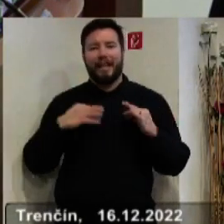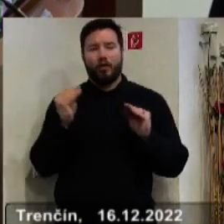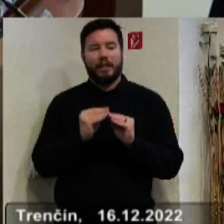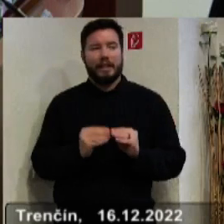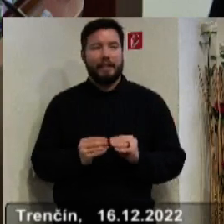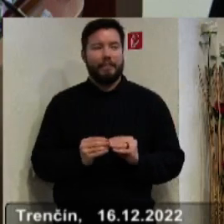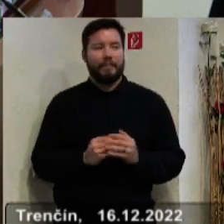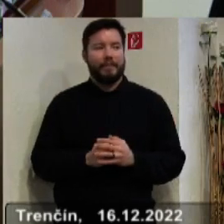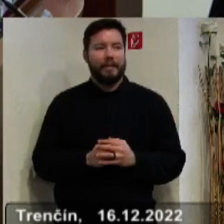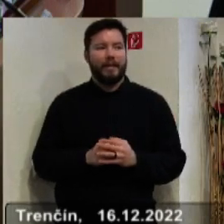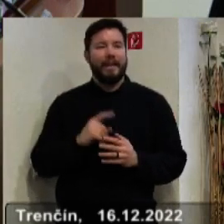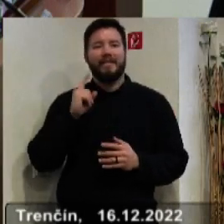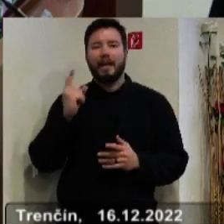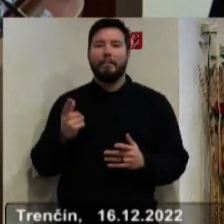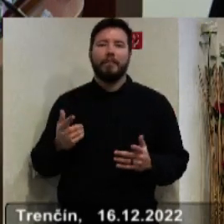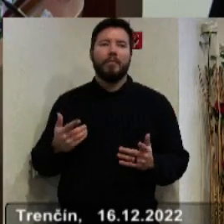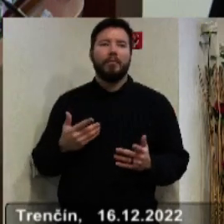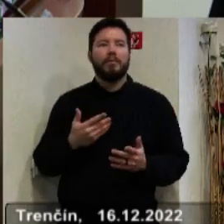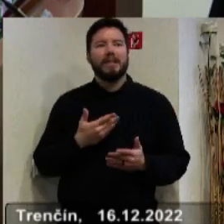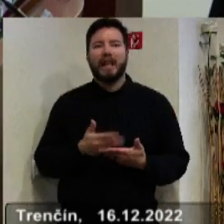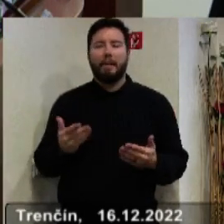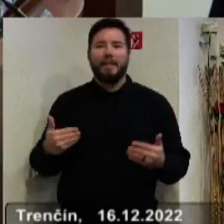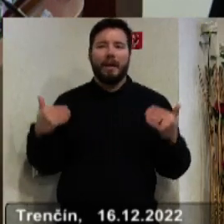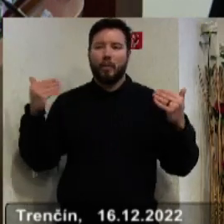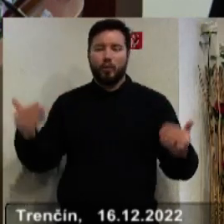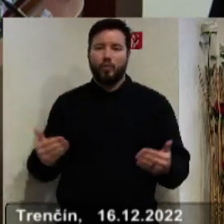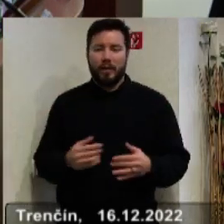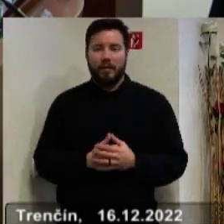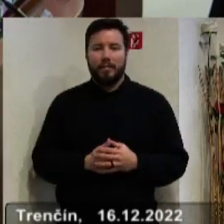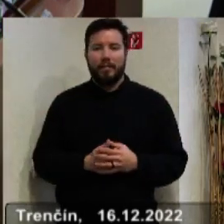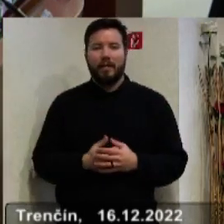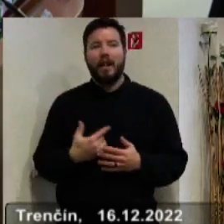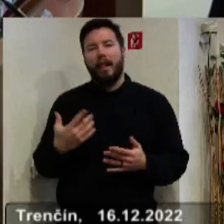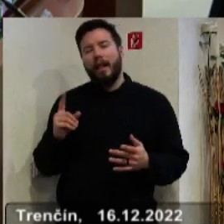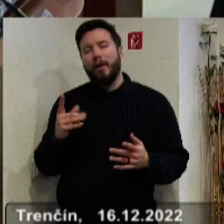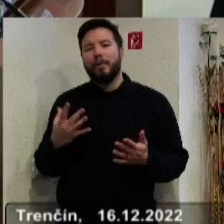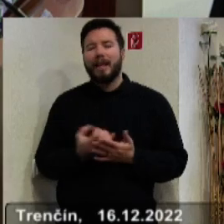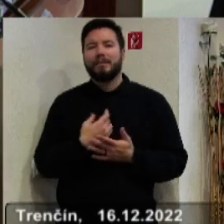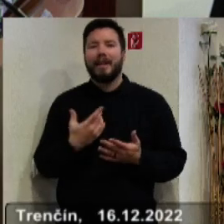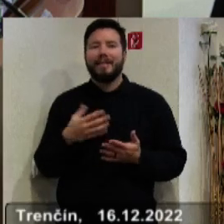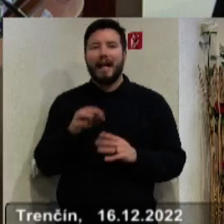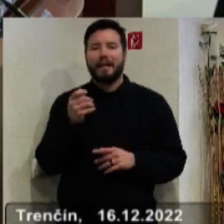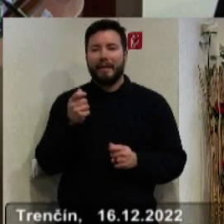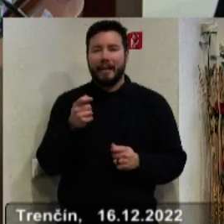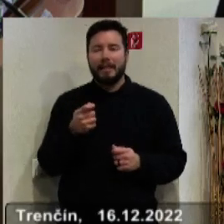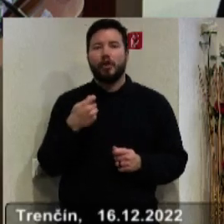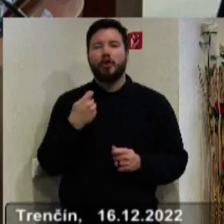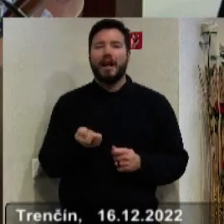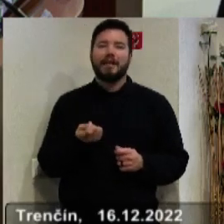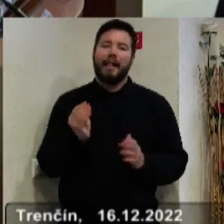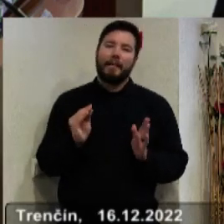A viem, že sme sa nikam neposunuli až na to, že sme dokázali vygenerovať zdroje na to, aby sme dokázali dať